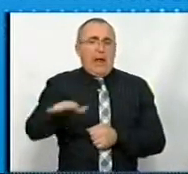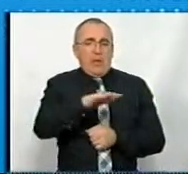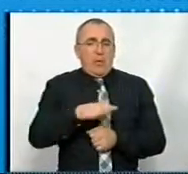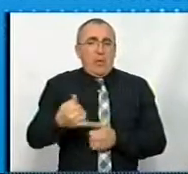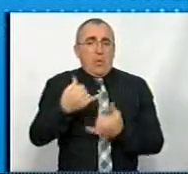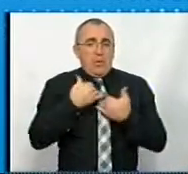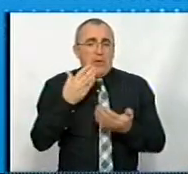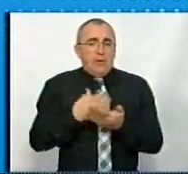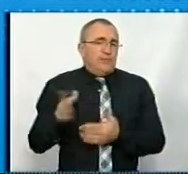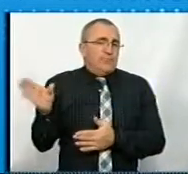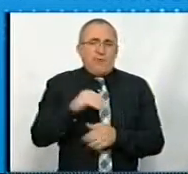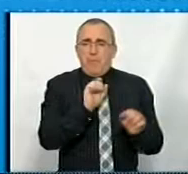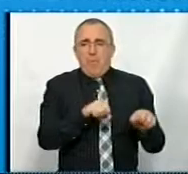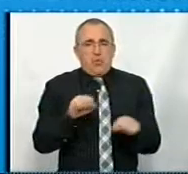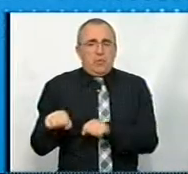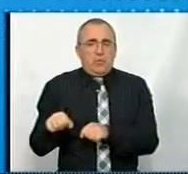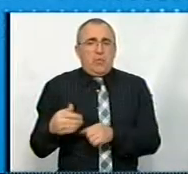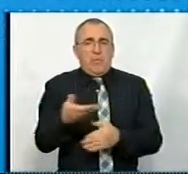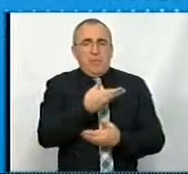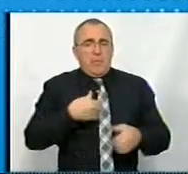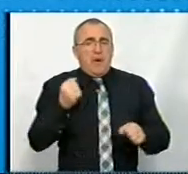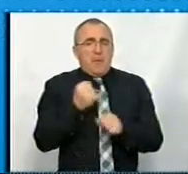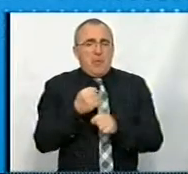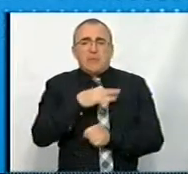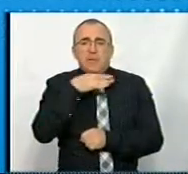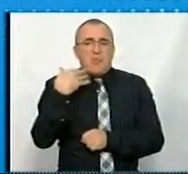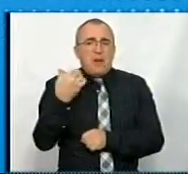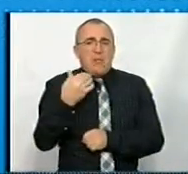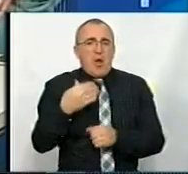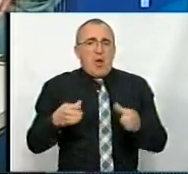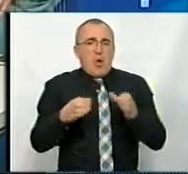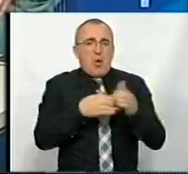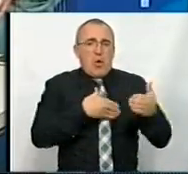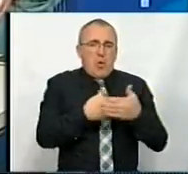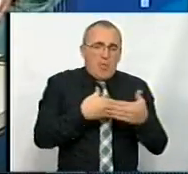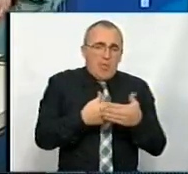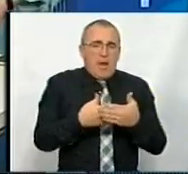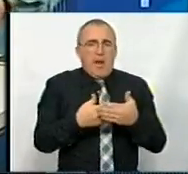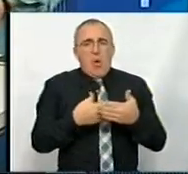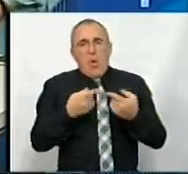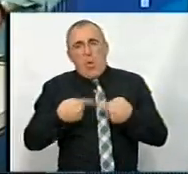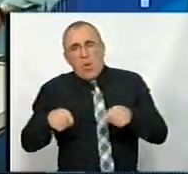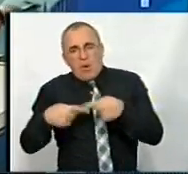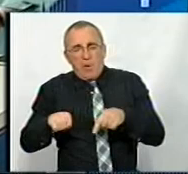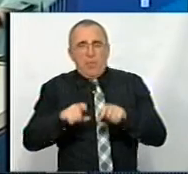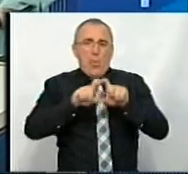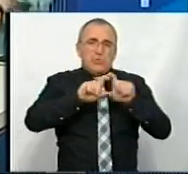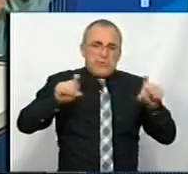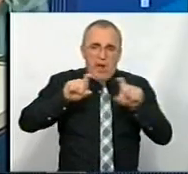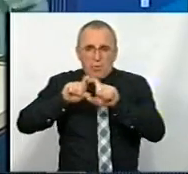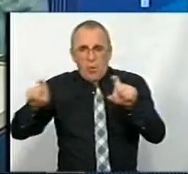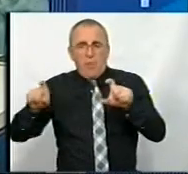у нас для цього є всі можливості. Ми працюємо з багатьма громадськими, негромадськими організаціями, з установами.